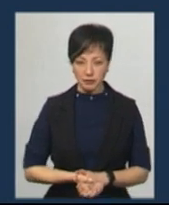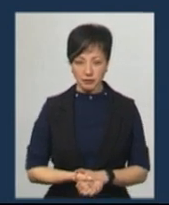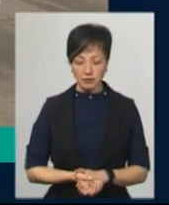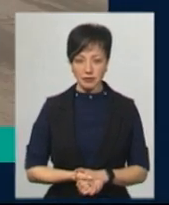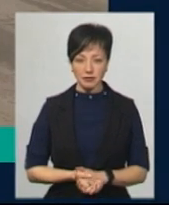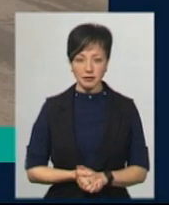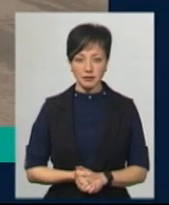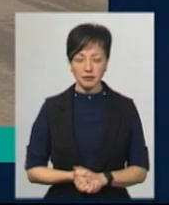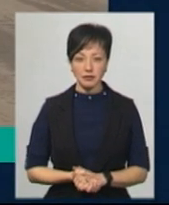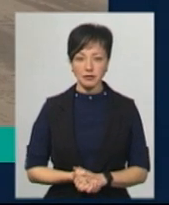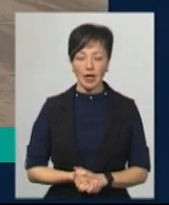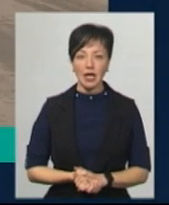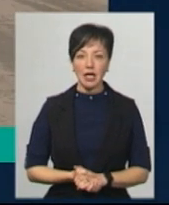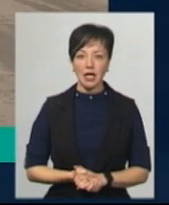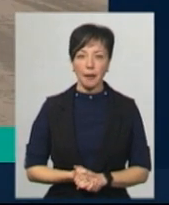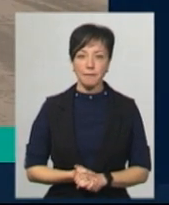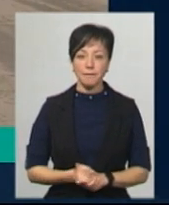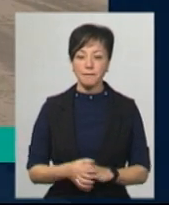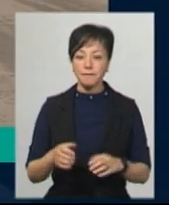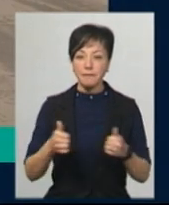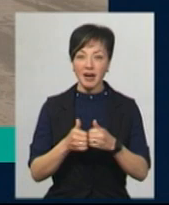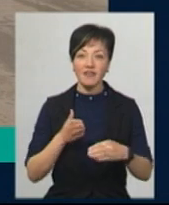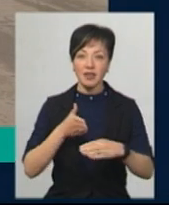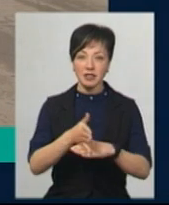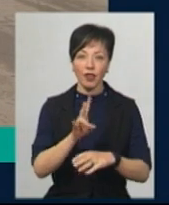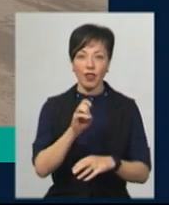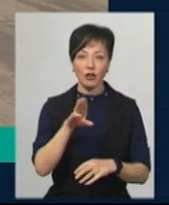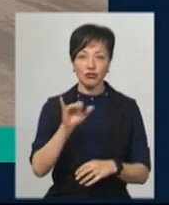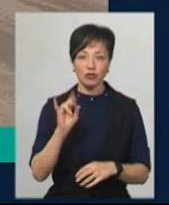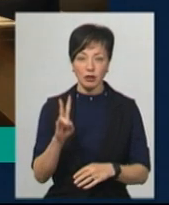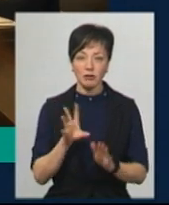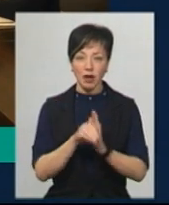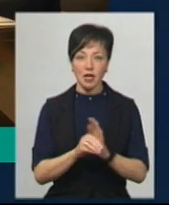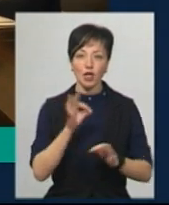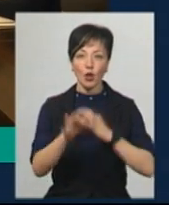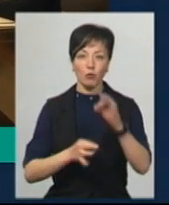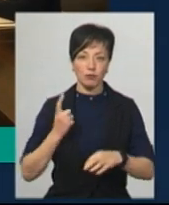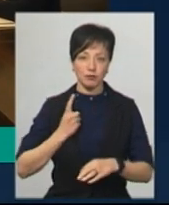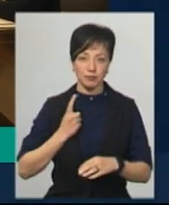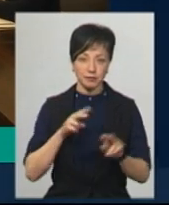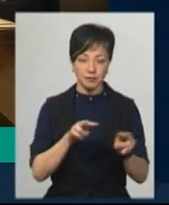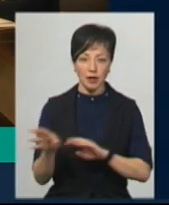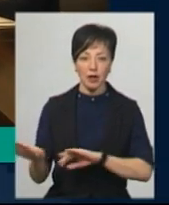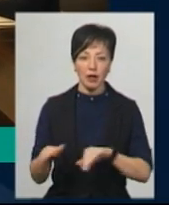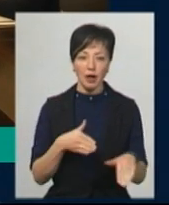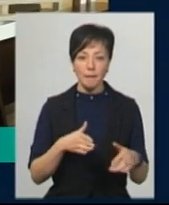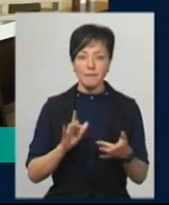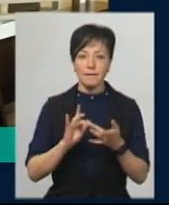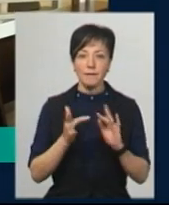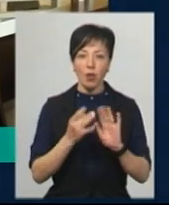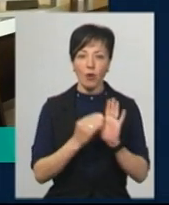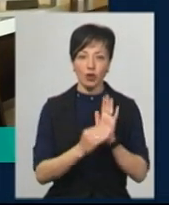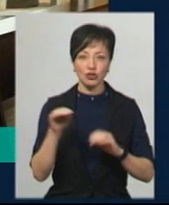Музика При в'їзді до Нетішина запровадили цілодобову роботу блокпостів. Блогер Житомирщини, якого підозрюють у побитті